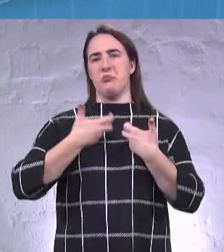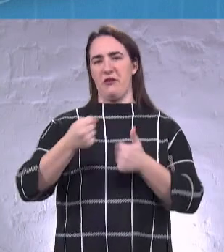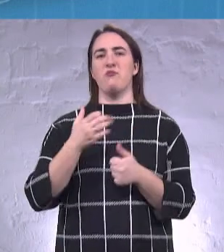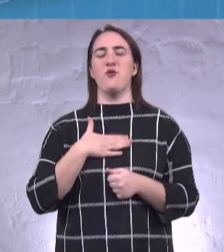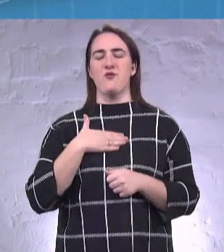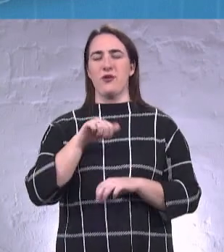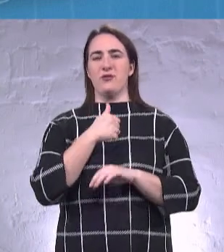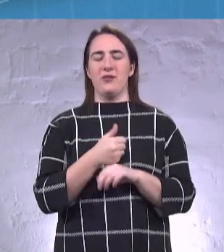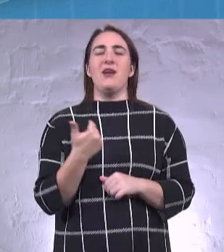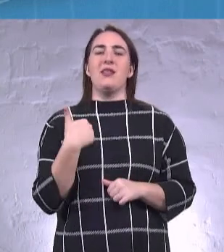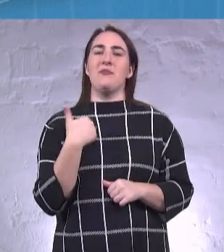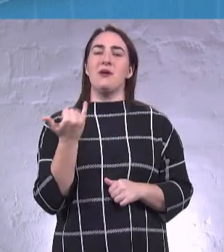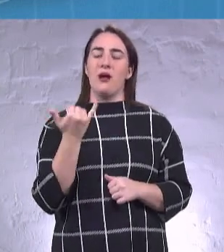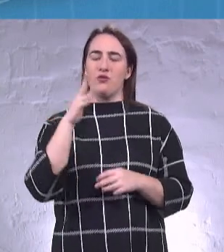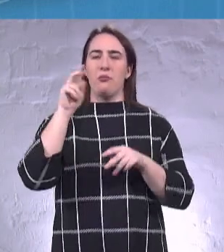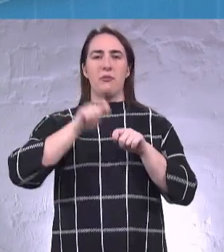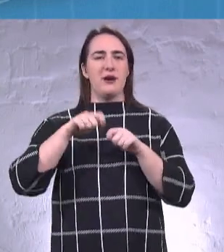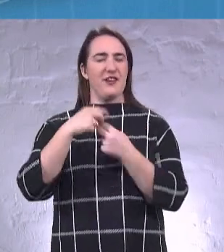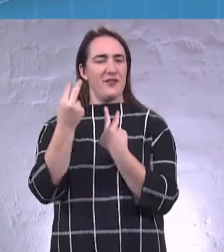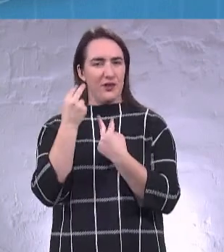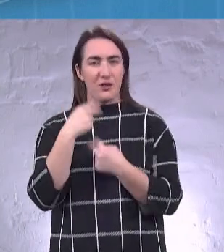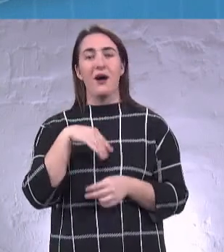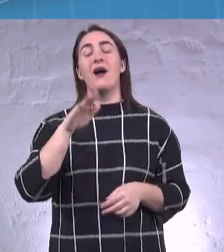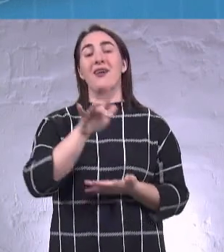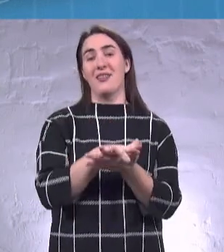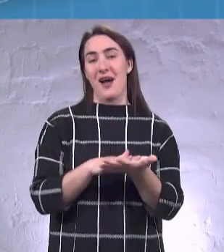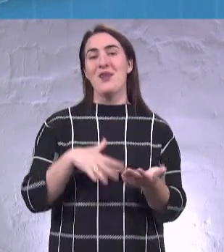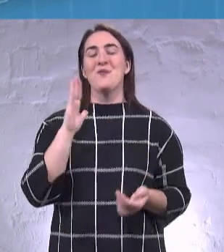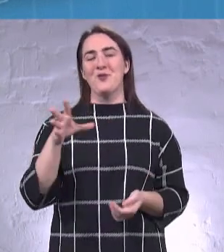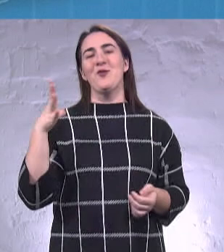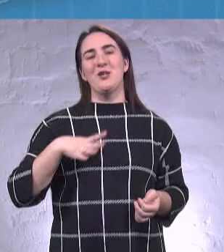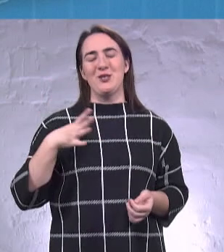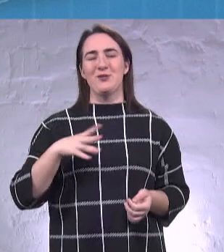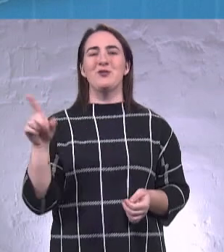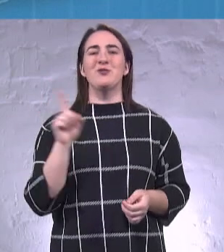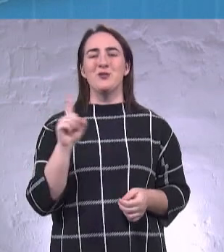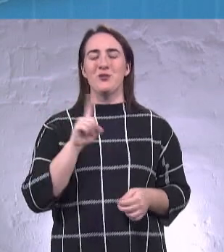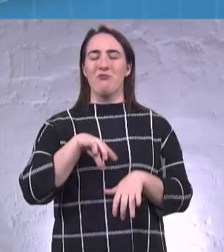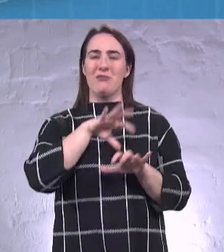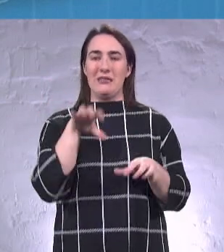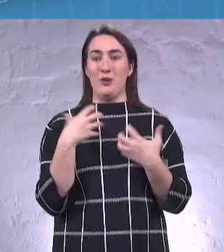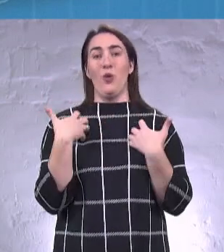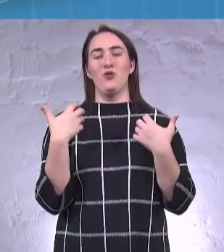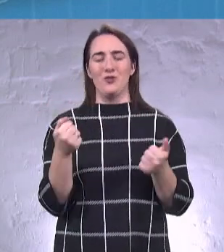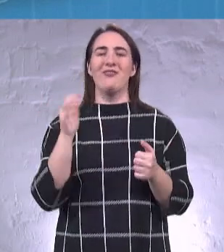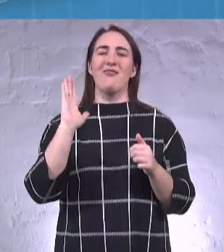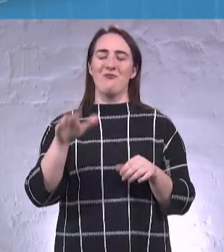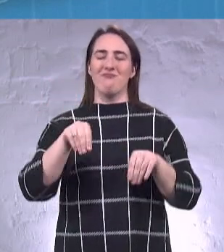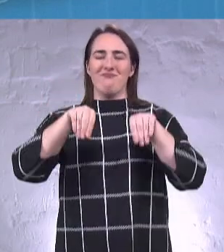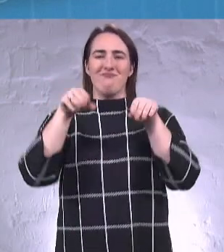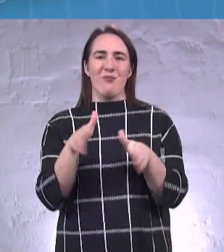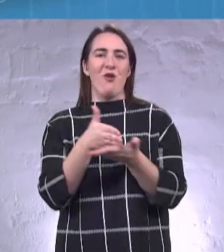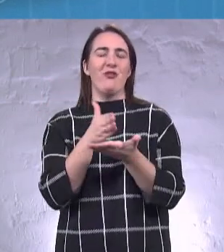я буду переходити в спецперевірку. І далі будемо очікувати, що одужує президент і буде приймати політичні рішення.